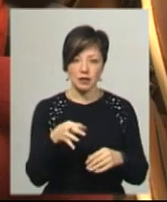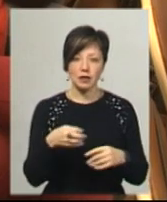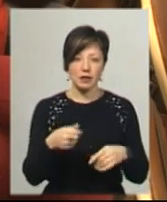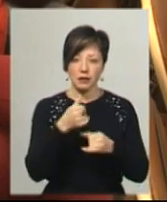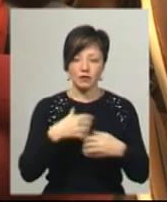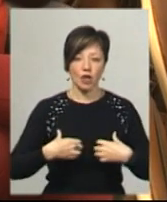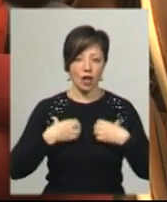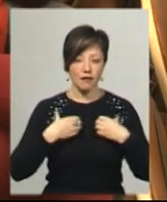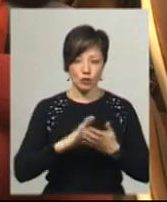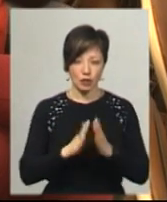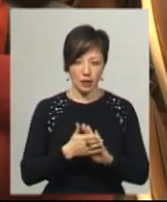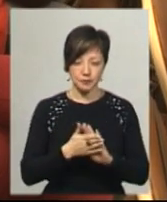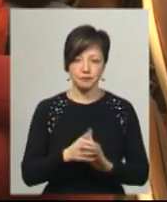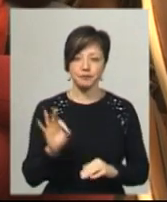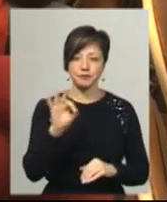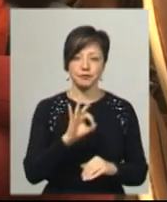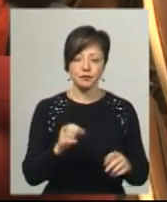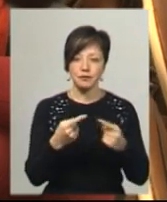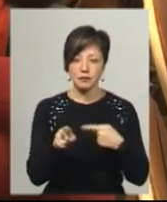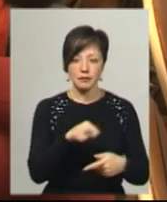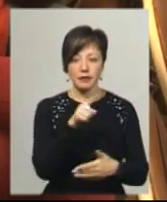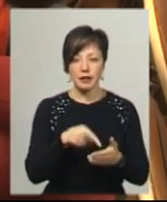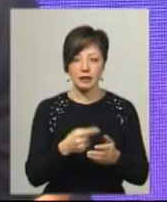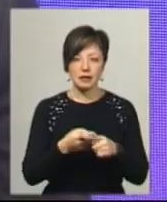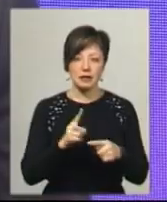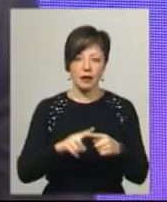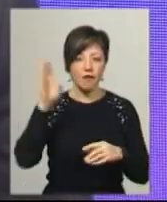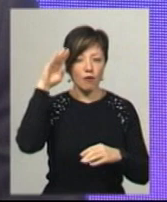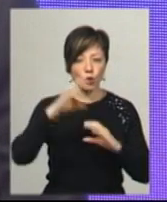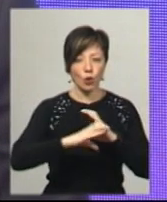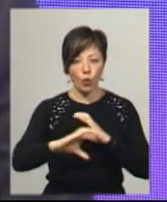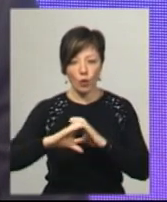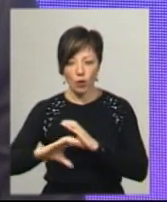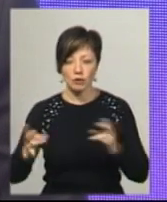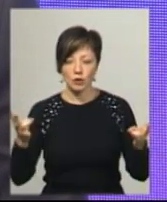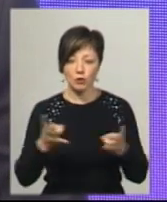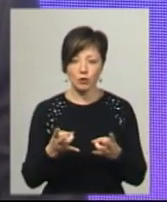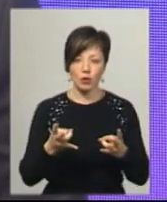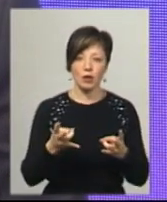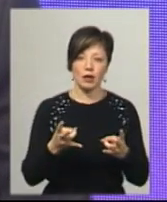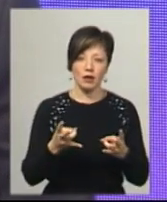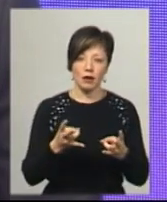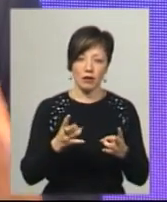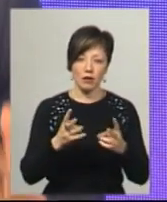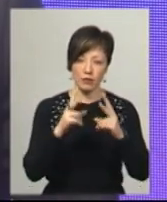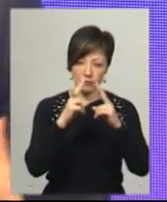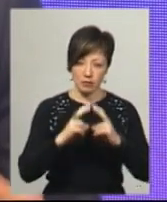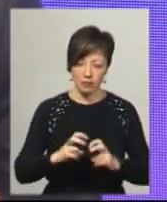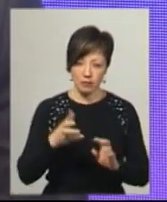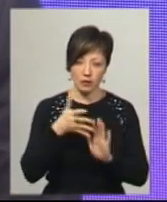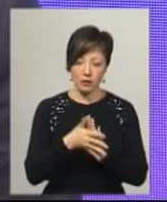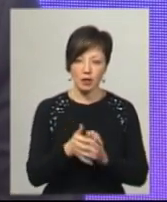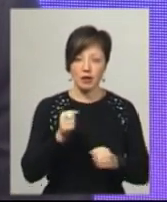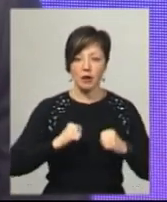жахливому стані. Щодо безпосередньо інших питань, це питання водогонів. Я потребую також величезних підтримових вкладень. І ми намагаємося